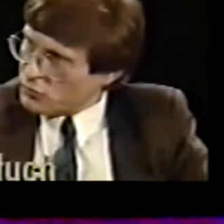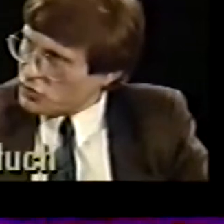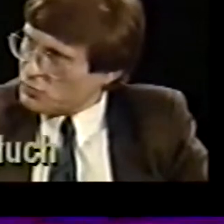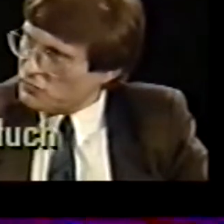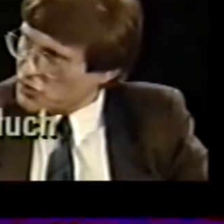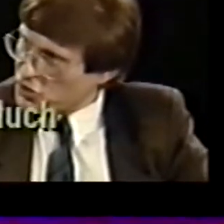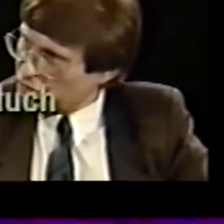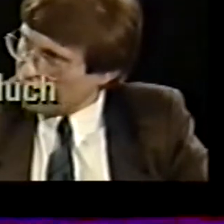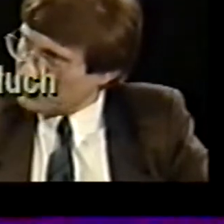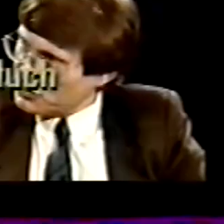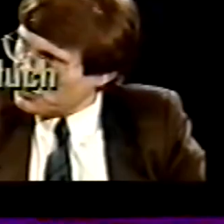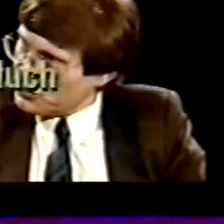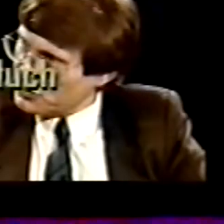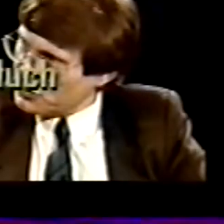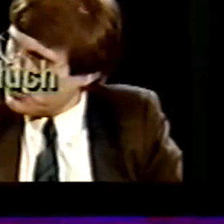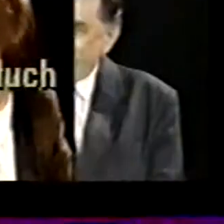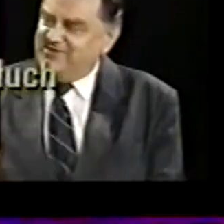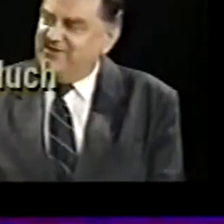Kijowski.